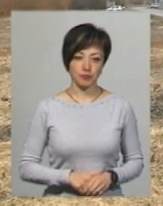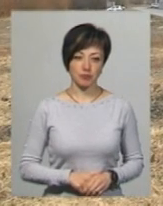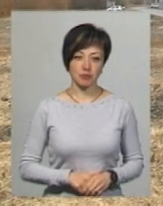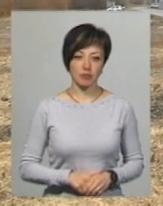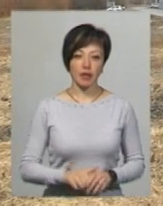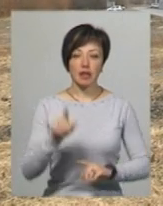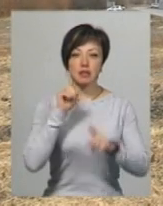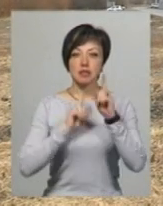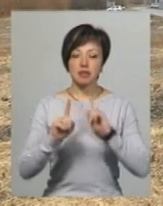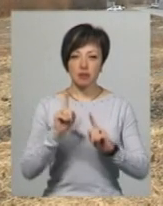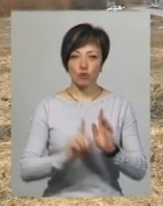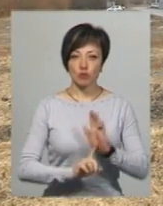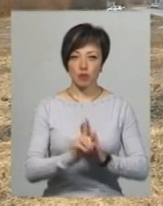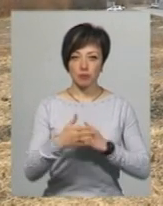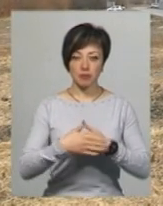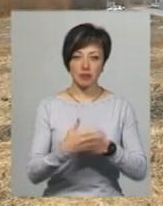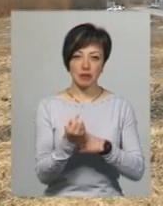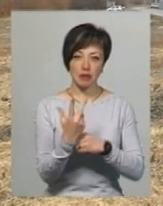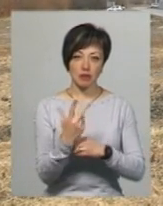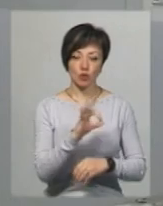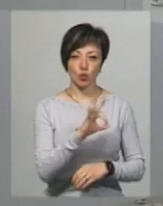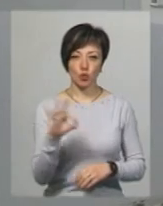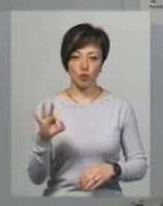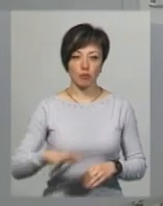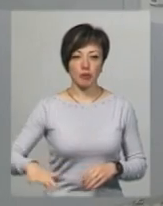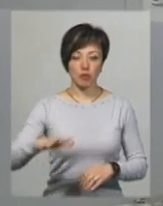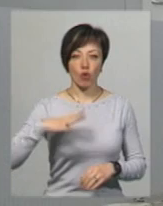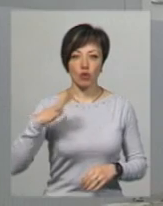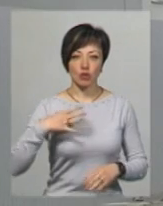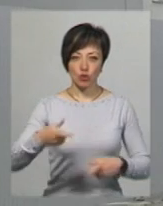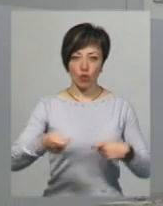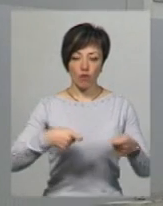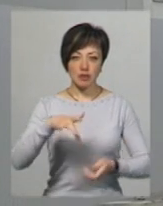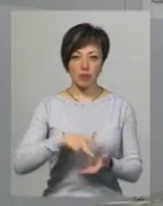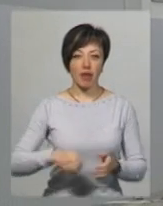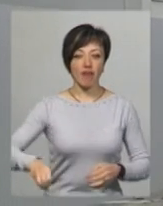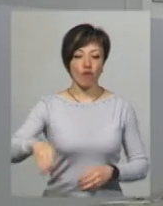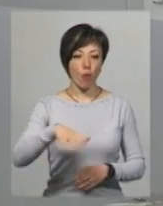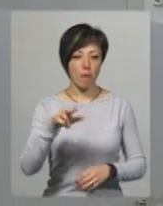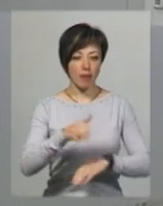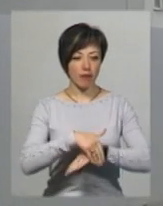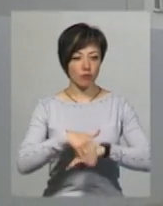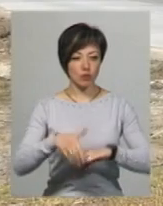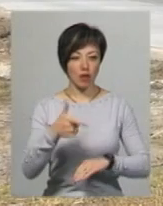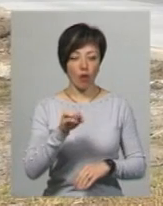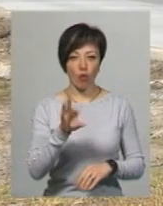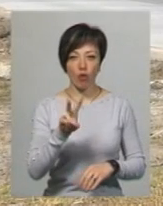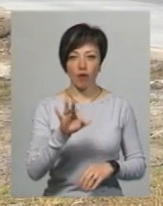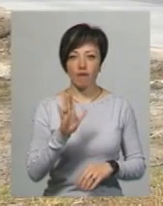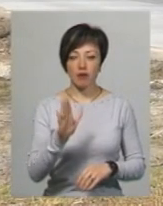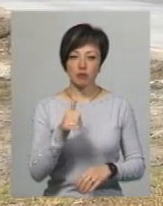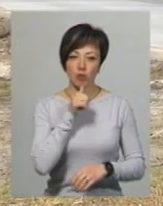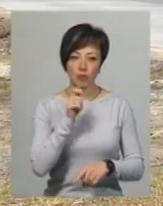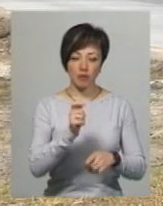«Засідання Ради розпочнеться орієнтовно о 13.00 у приміщенні колишнього торгового центру Європа, що на вулиці Геологів. Ми спробували